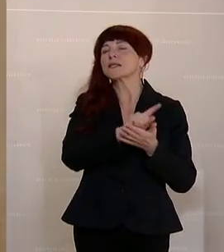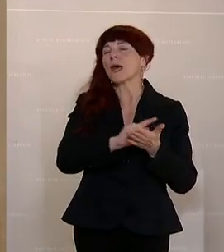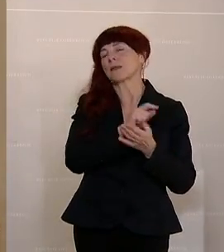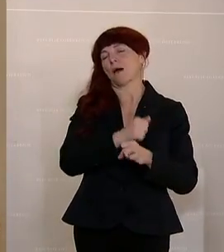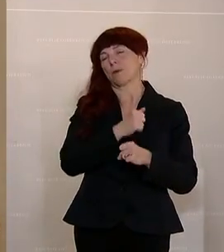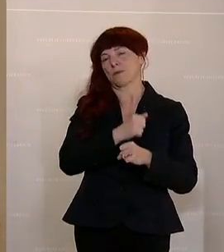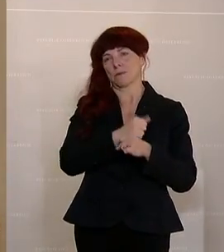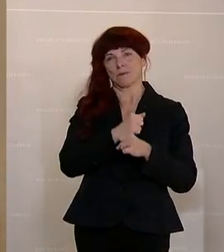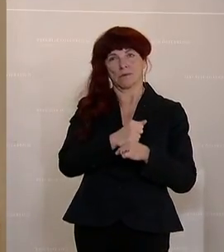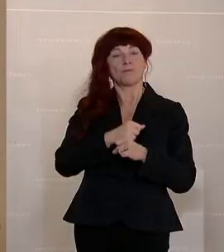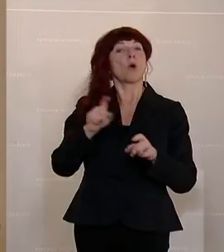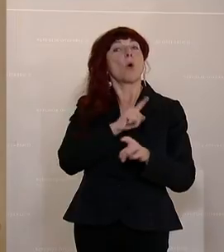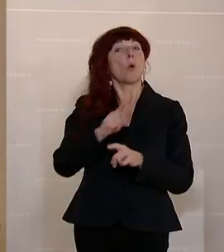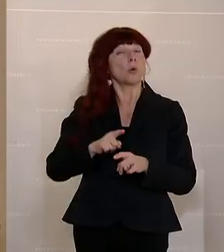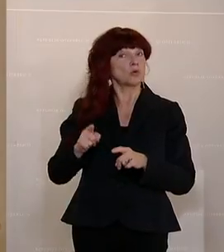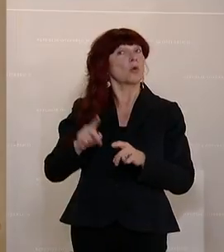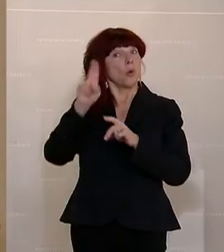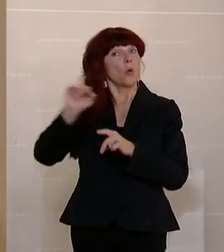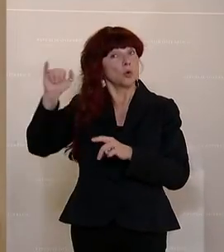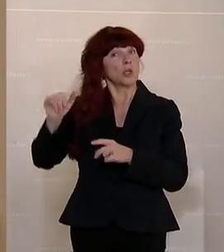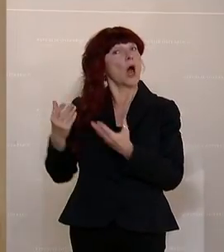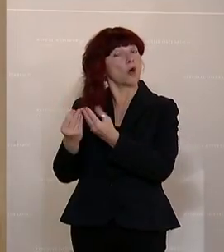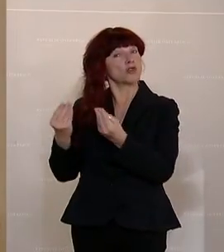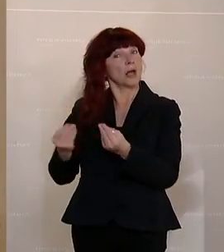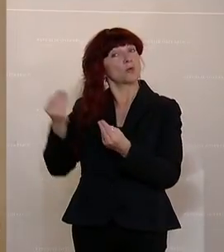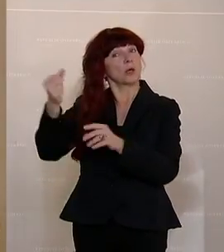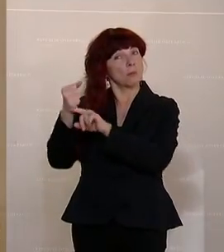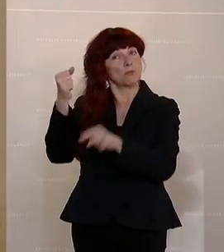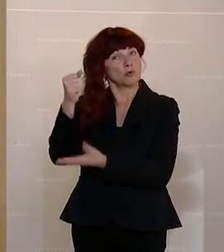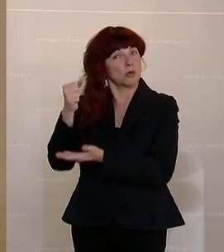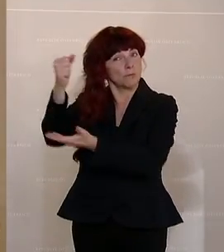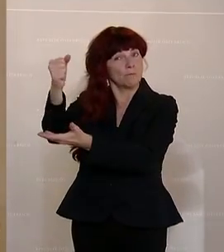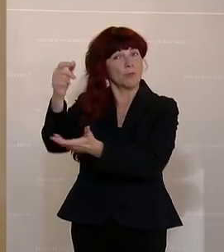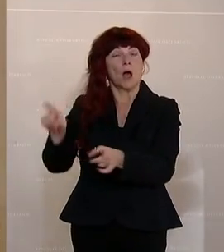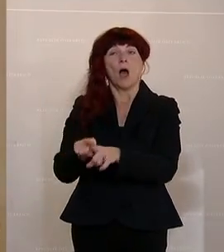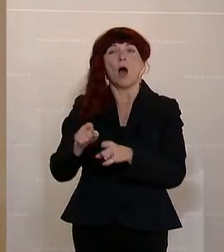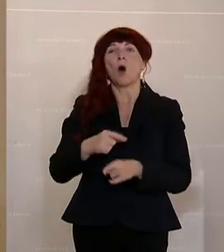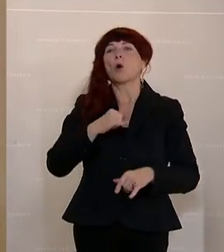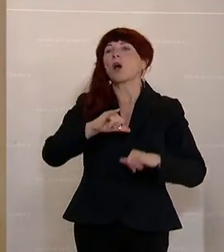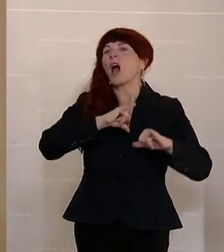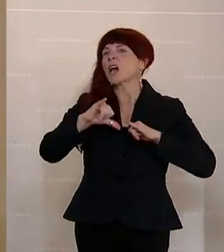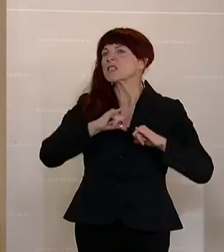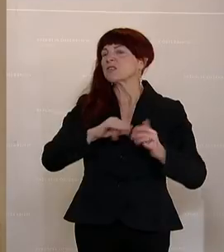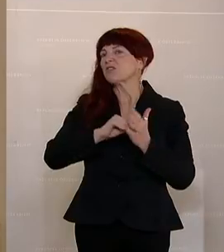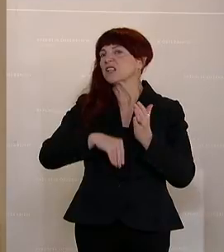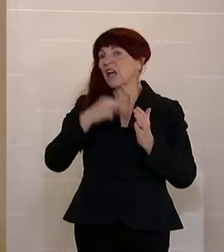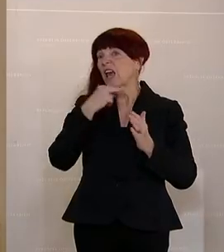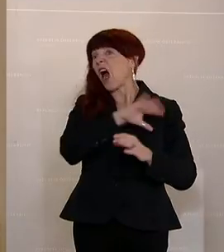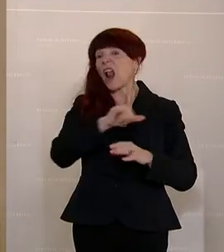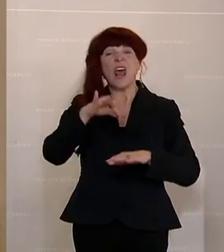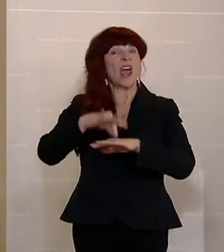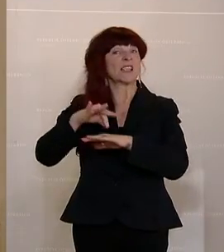Ausstattung der Universitäten mit den dafür erforderlichen Budgets. Kassenverträge für alle Ärztinnen, die einen Vertrag wollen.